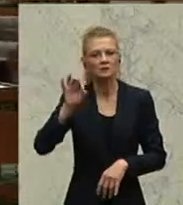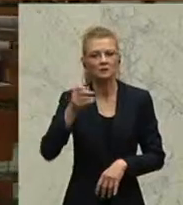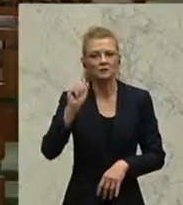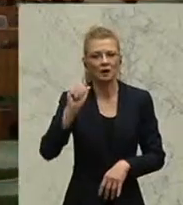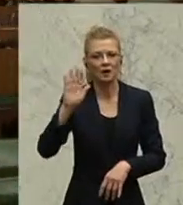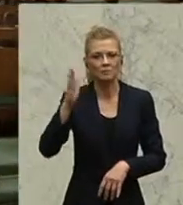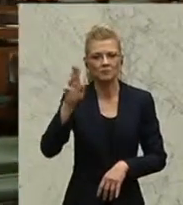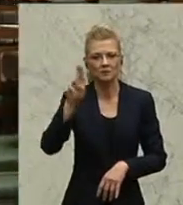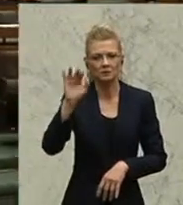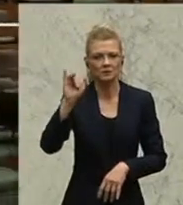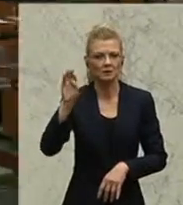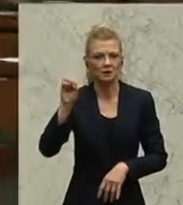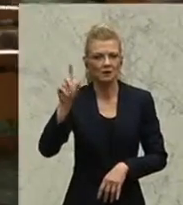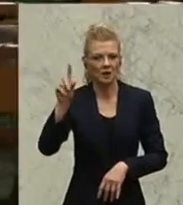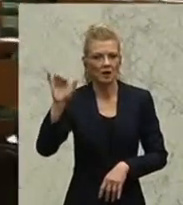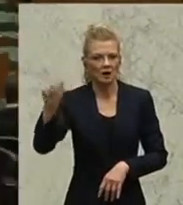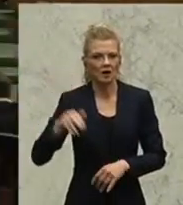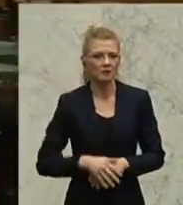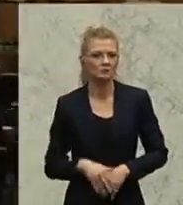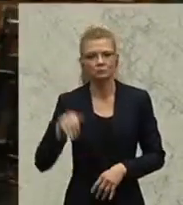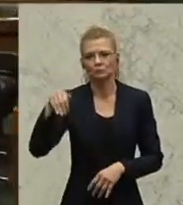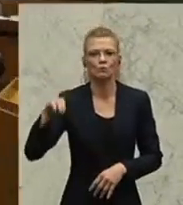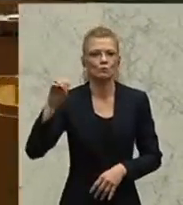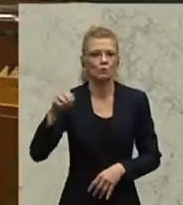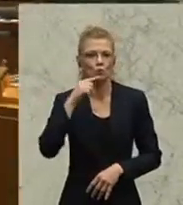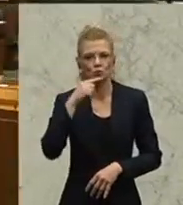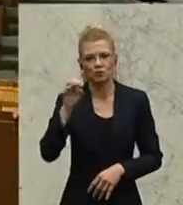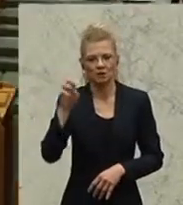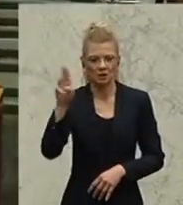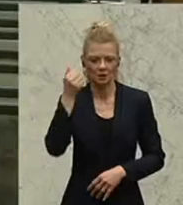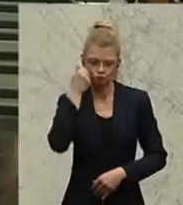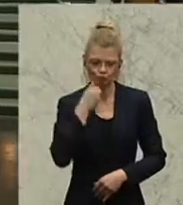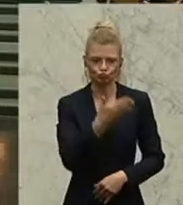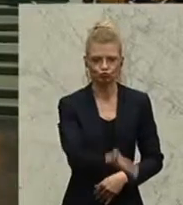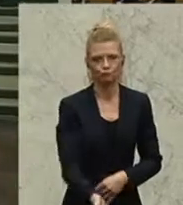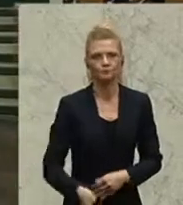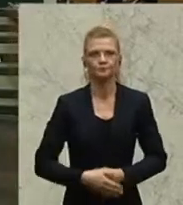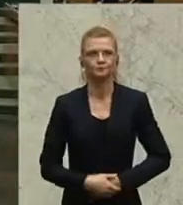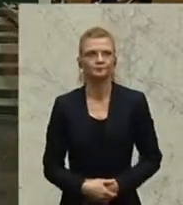Als nächste Rednerin zu Wort gemeldet, Gabriela Moser, sie kommt von den Grünen.